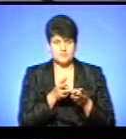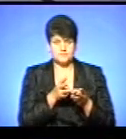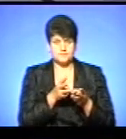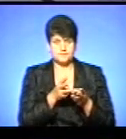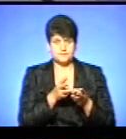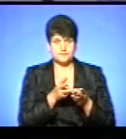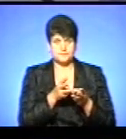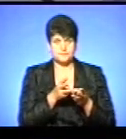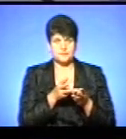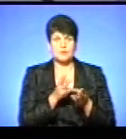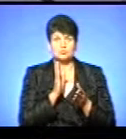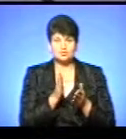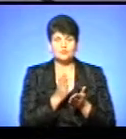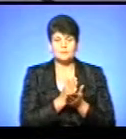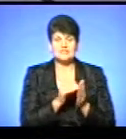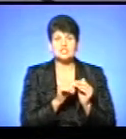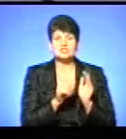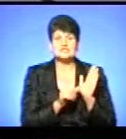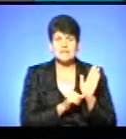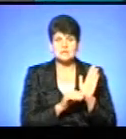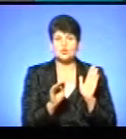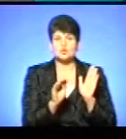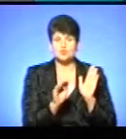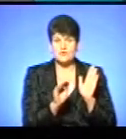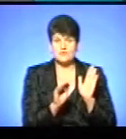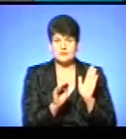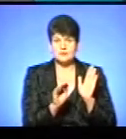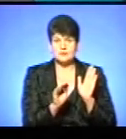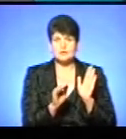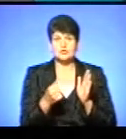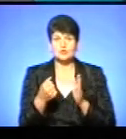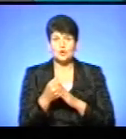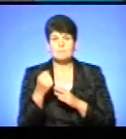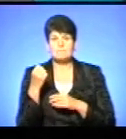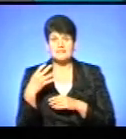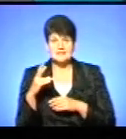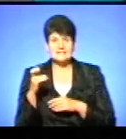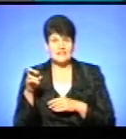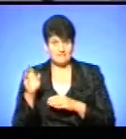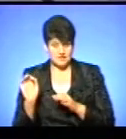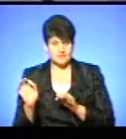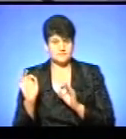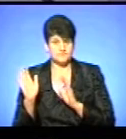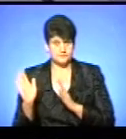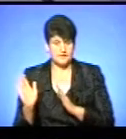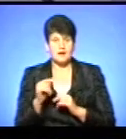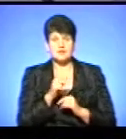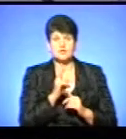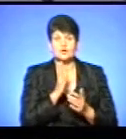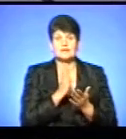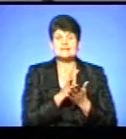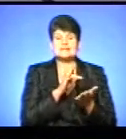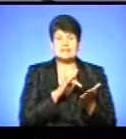чи електрикою, будуть мати з 16 жовтня і по 15 квітня, так, як ви сказали. А ті, що мають